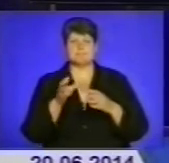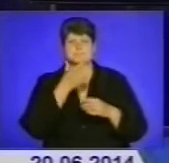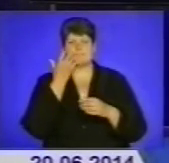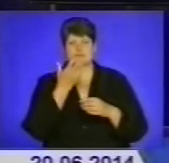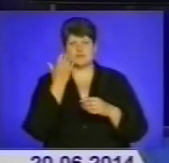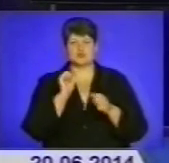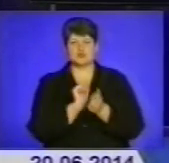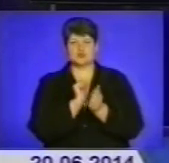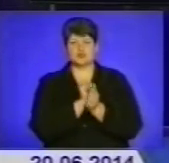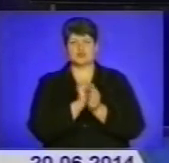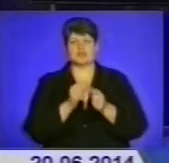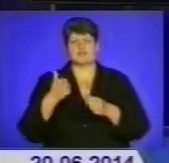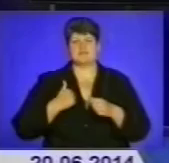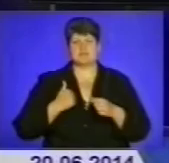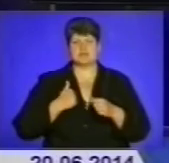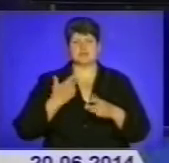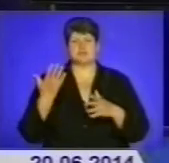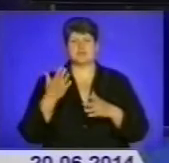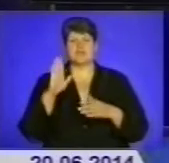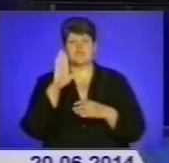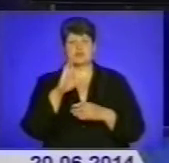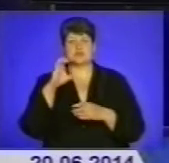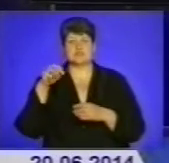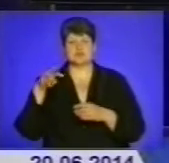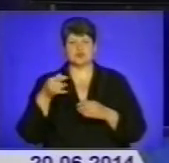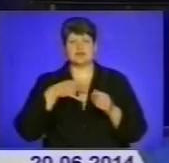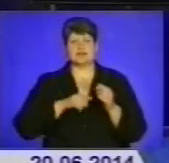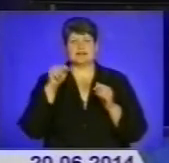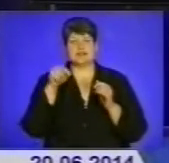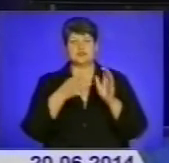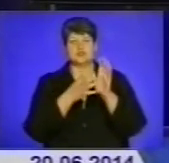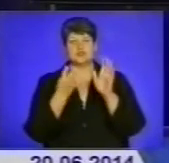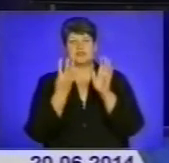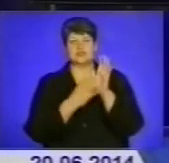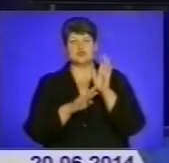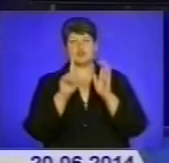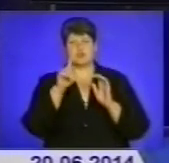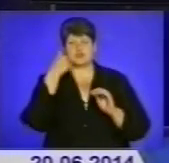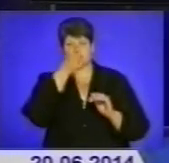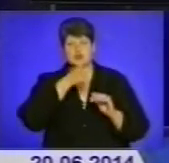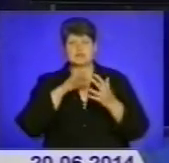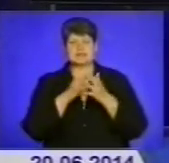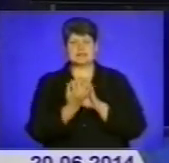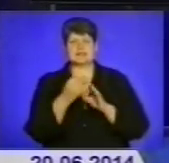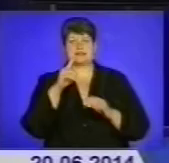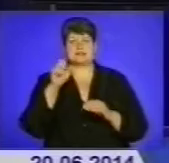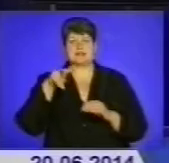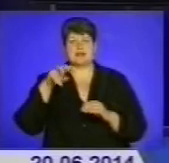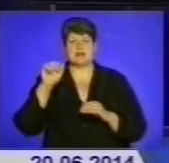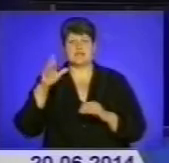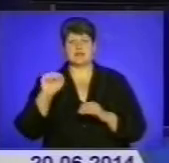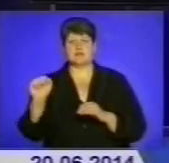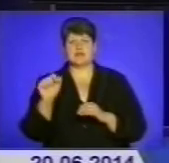військ Збройних сил України. Віктор Симчук народився в 1991 році в селі Залав'я Тербовлянського району Тернопільської